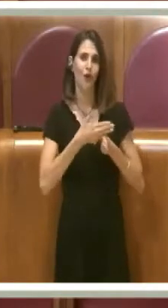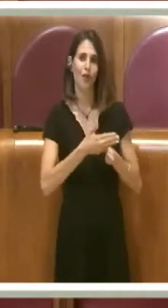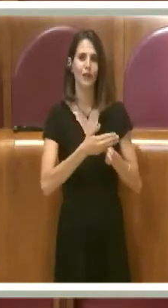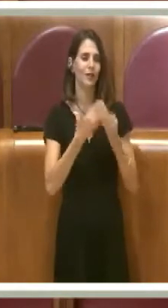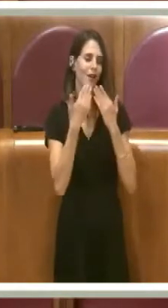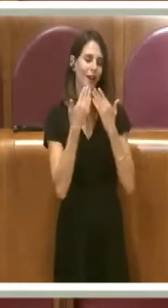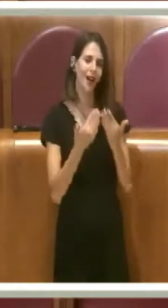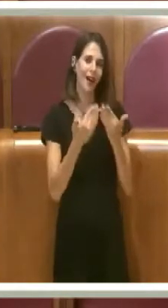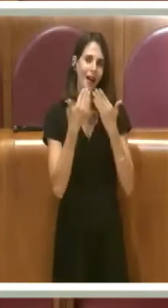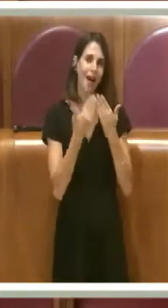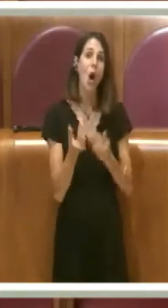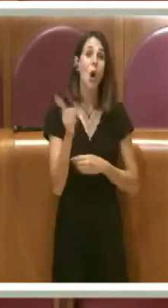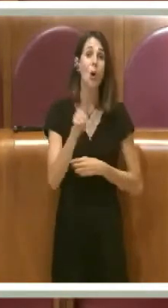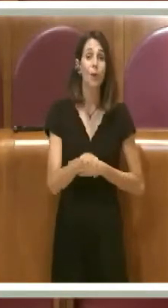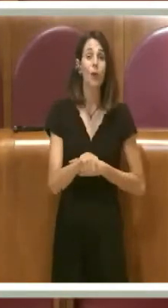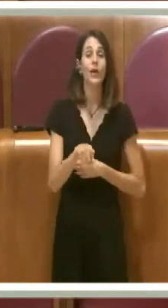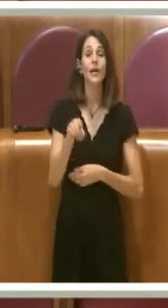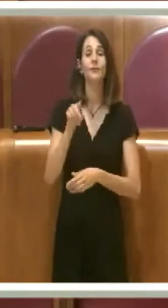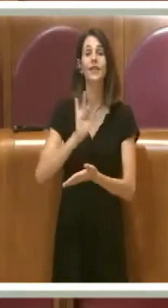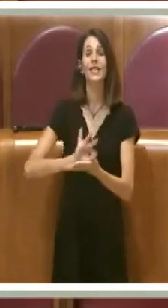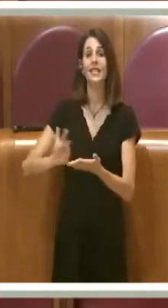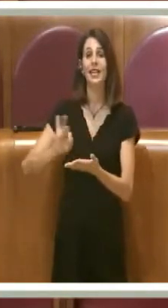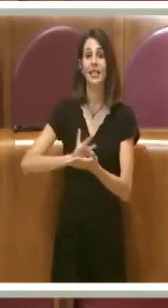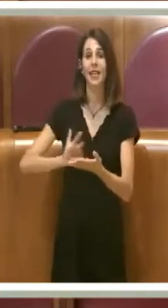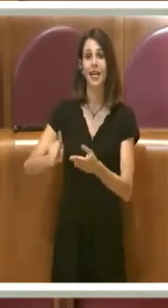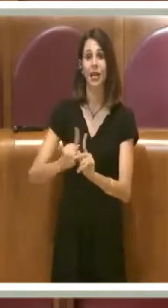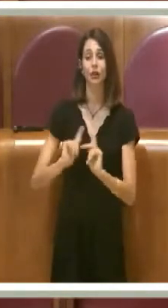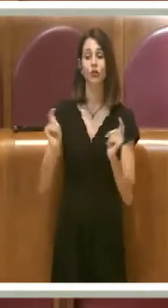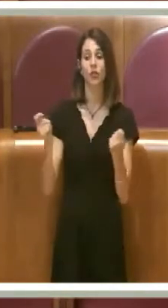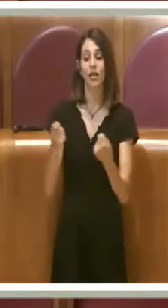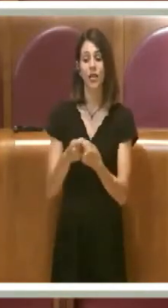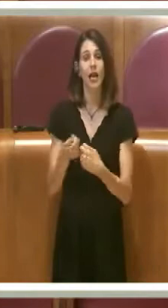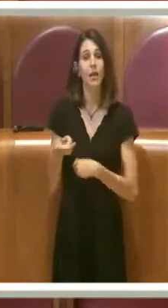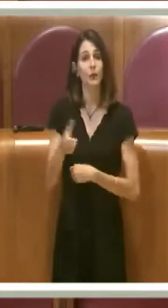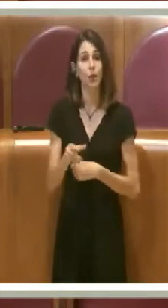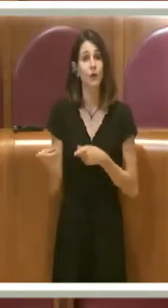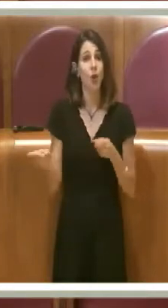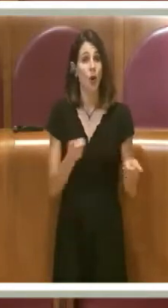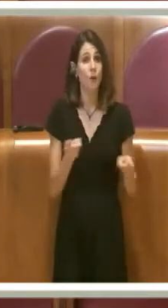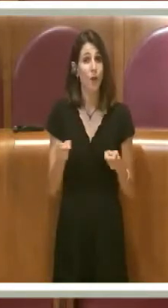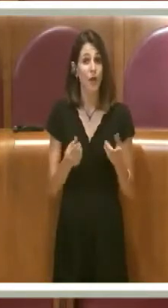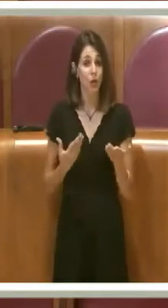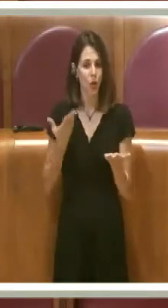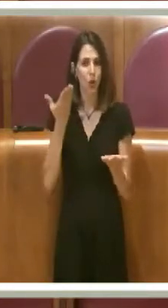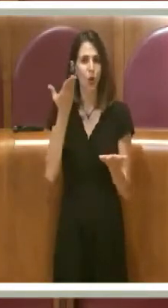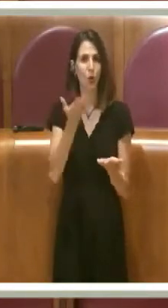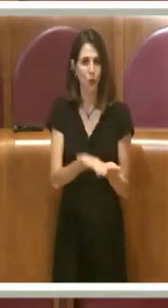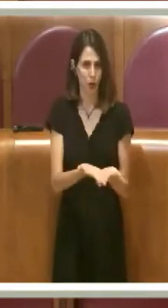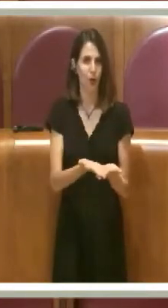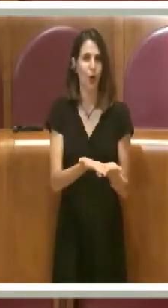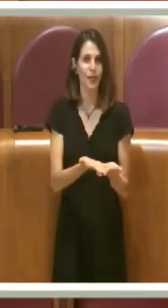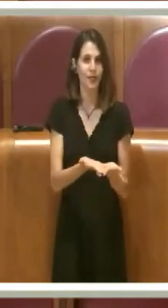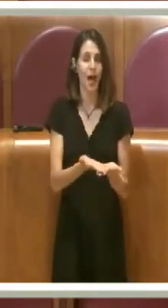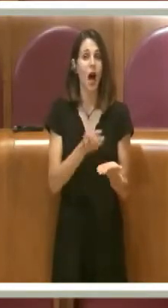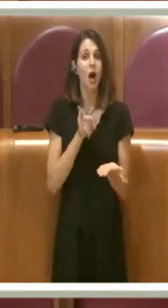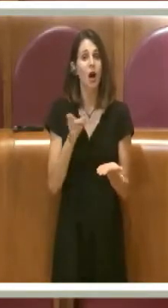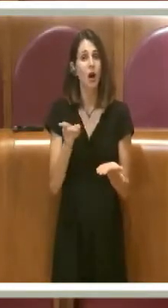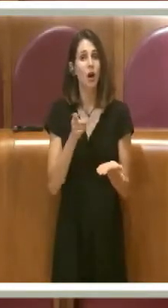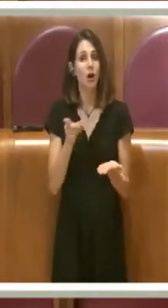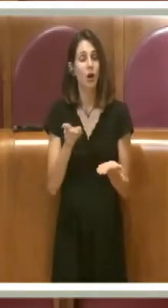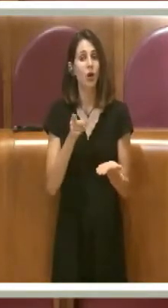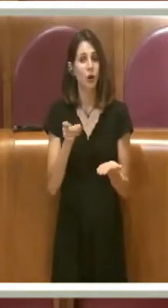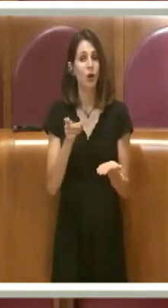condiviso anche con il Segretariato nel momento in cui la proposta è stata presentata, con